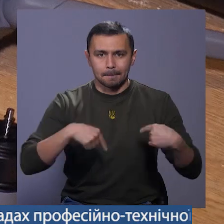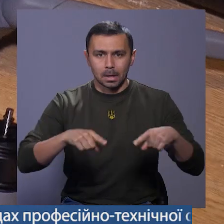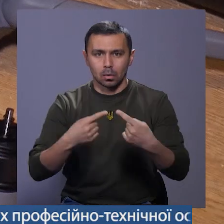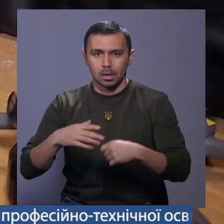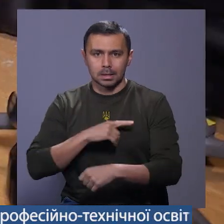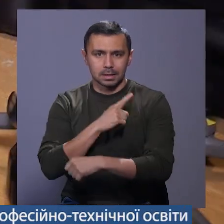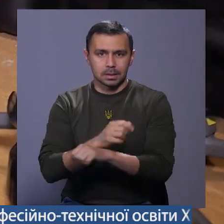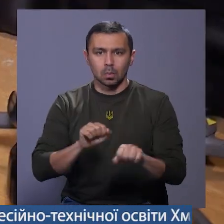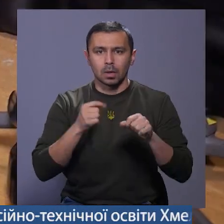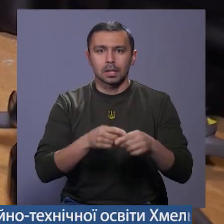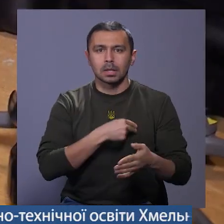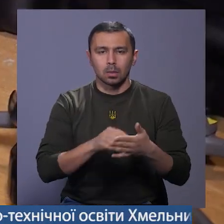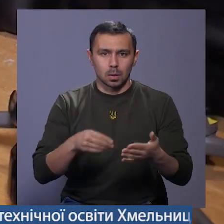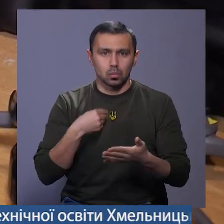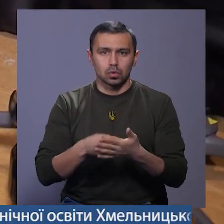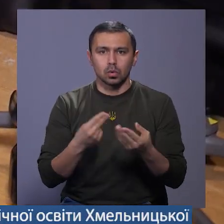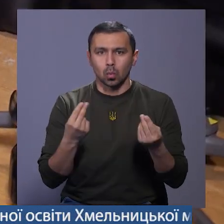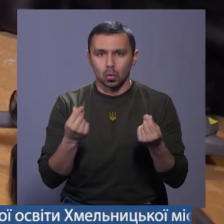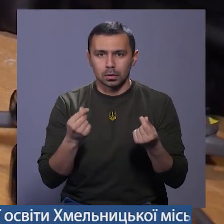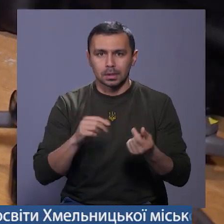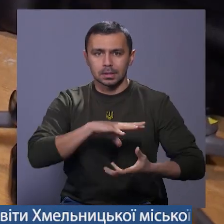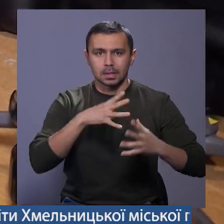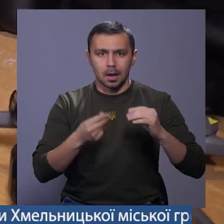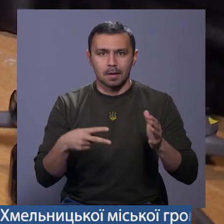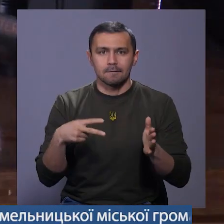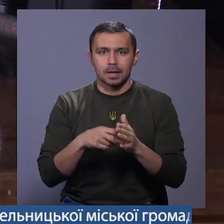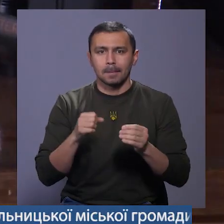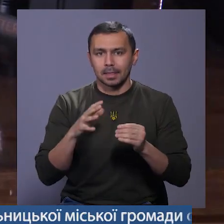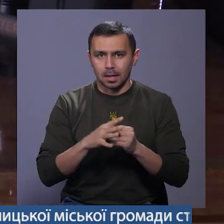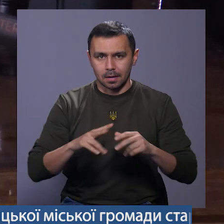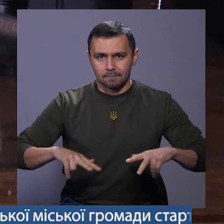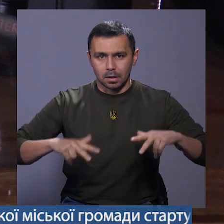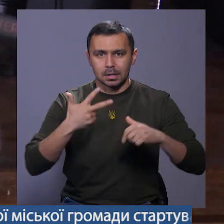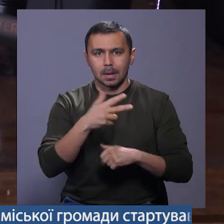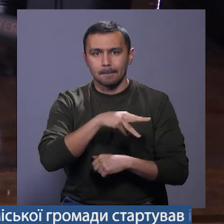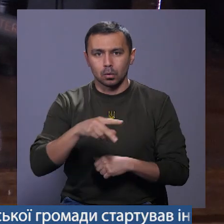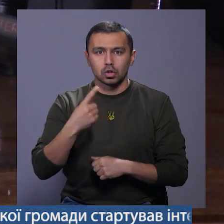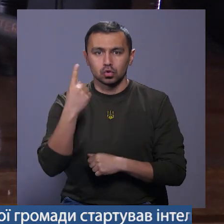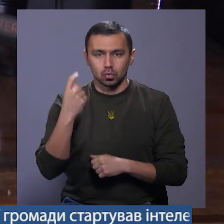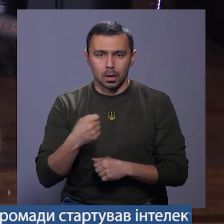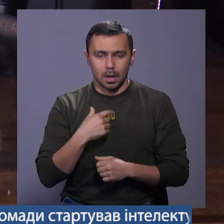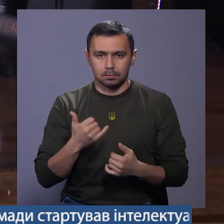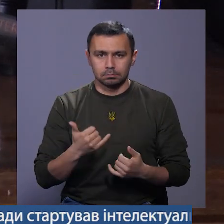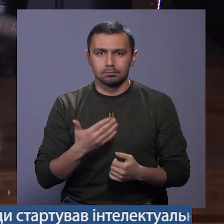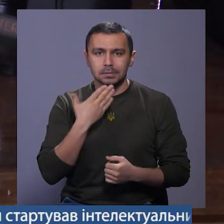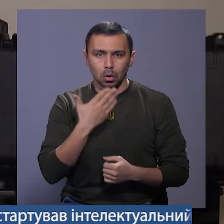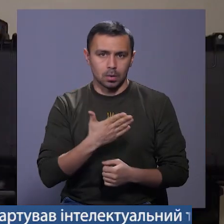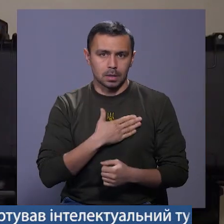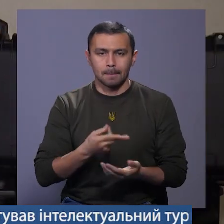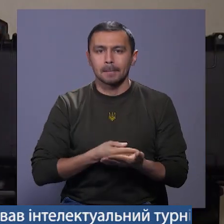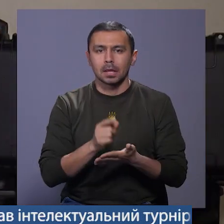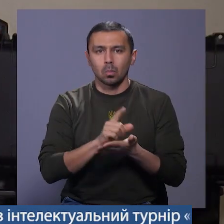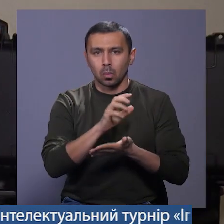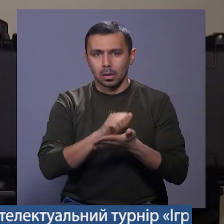сил оборони. Це закупівля за бюджетні кошти. Загальна вартість 15 квадрокоптерів – 3 мільйони 100. Я принагідно дякую нашим платникам